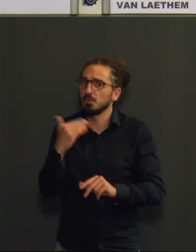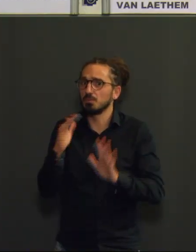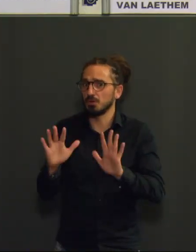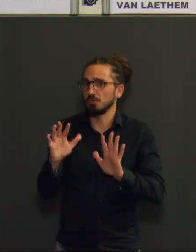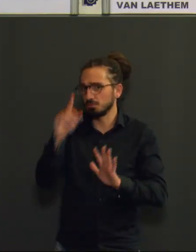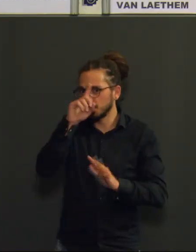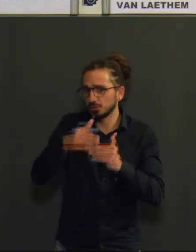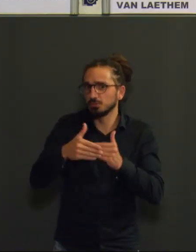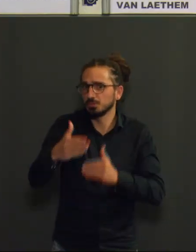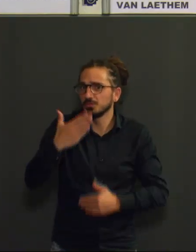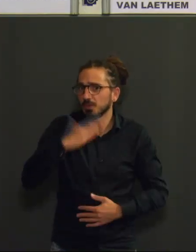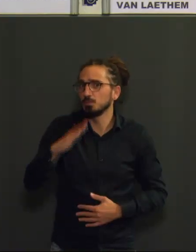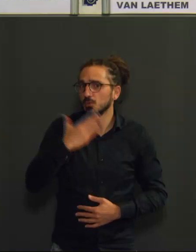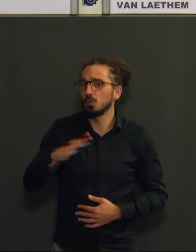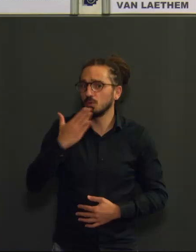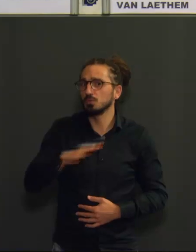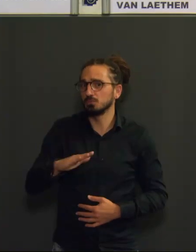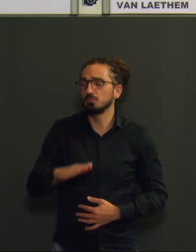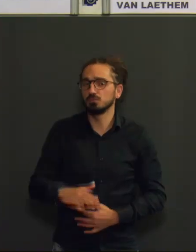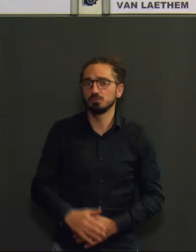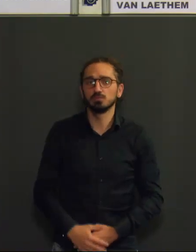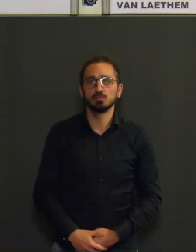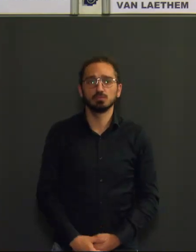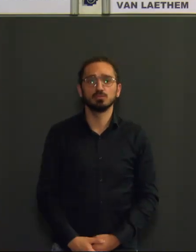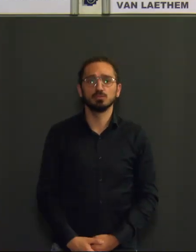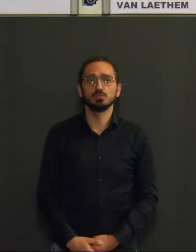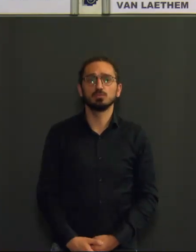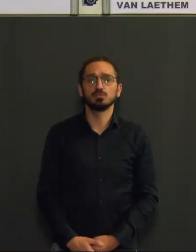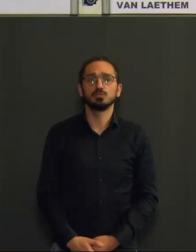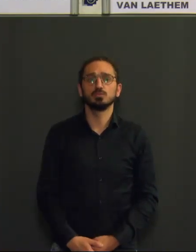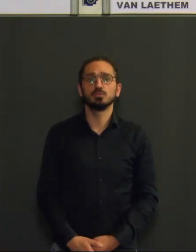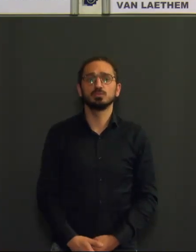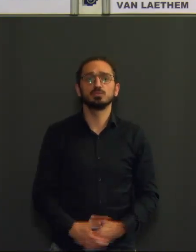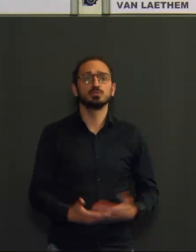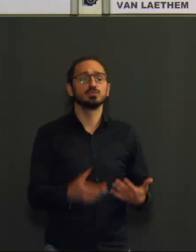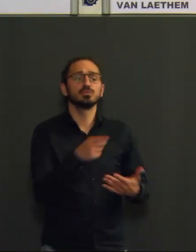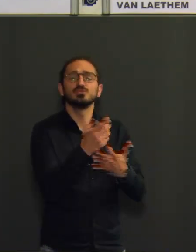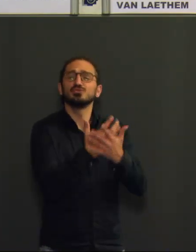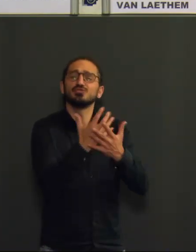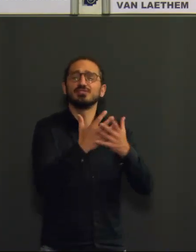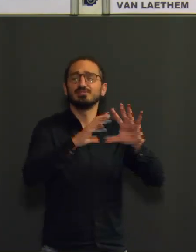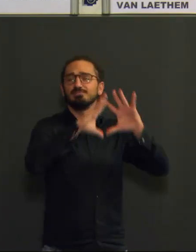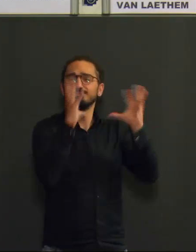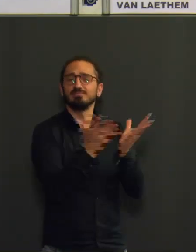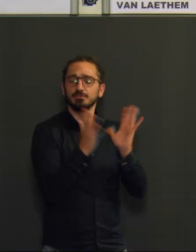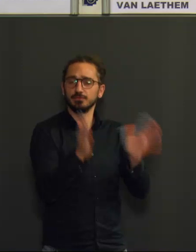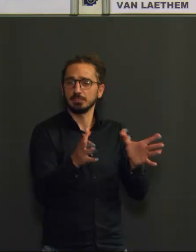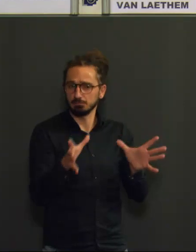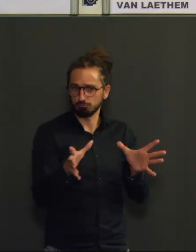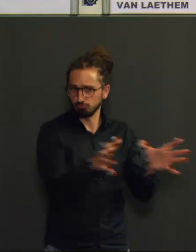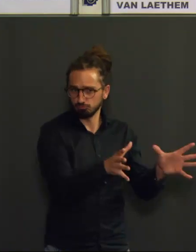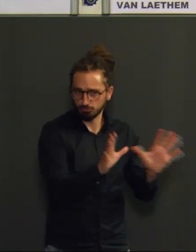Après ces différentes constatations, purement épidémiologiques, le thème du jour, j'ai envie de dire que le pré-thème du jour, puisque nous allons